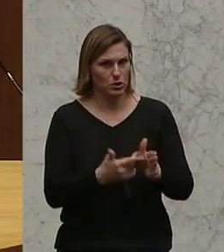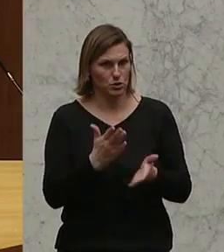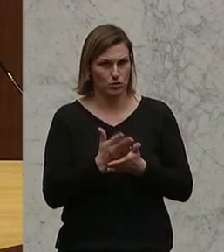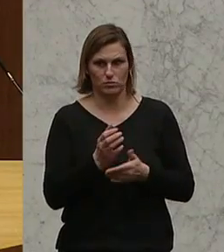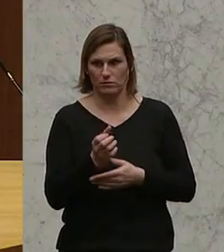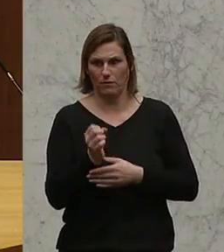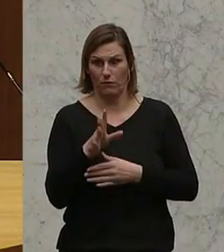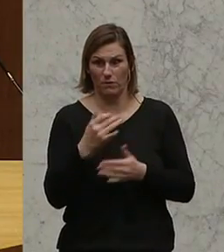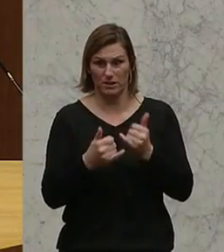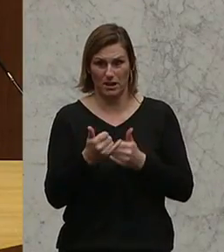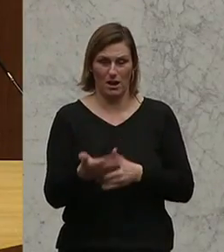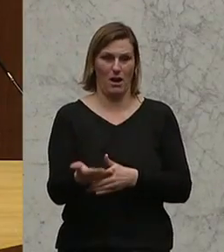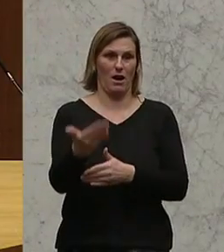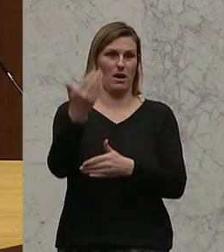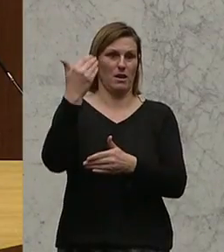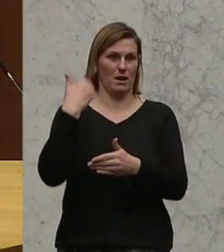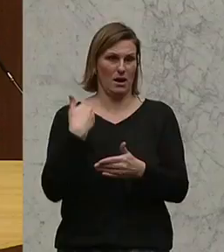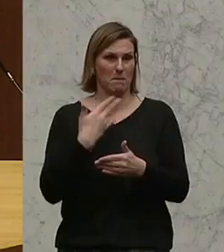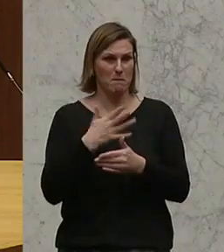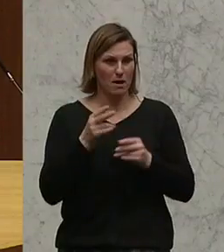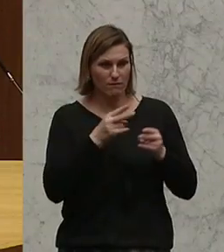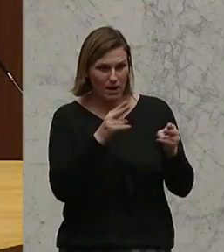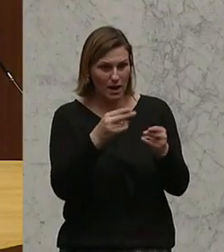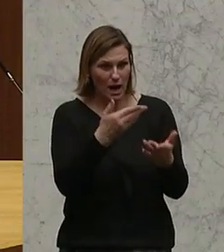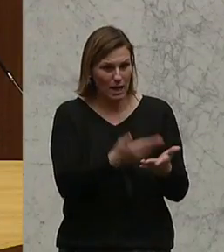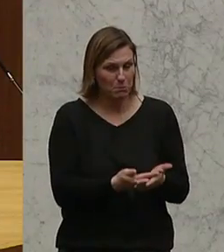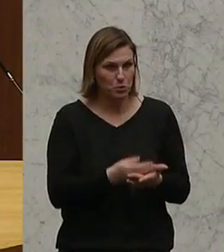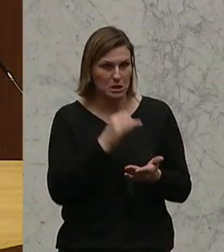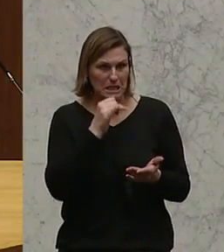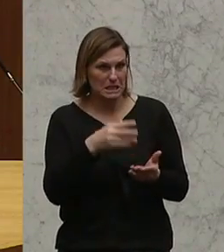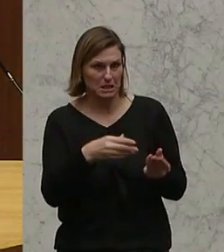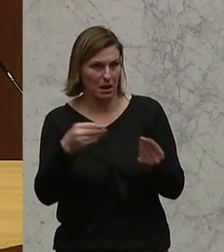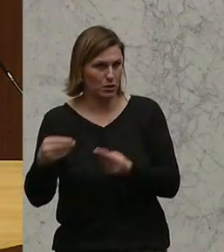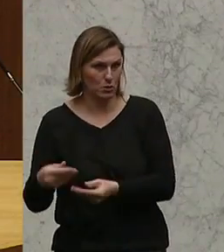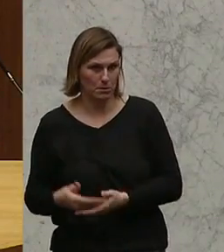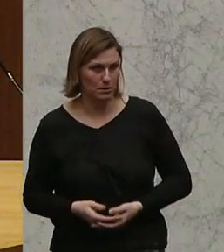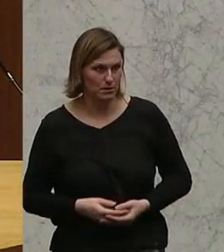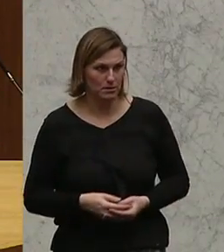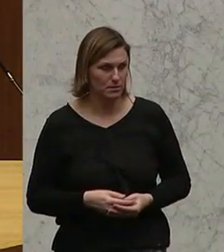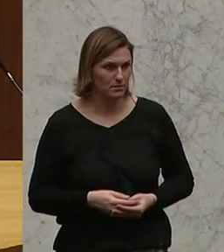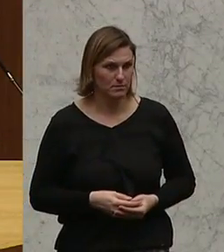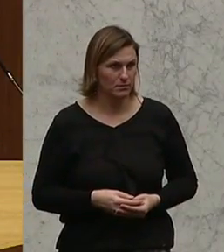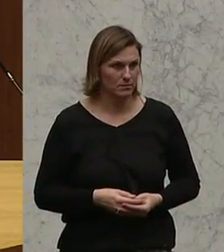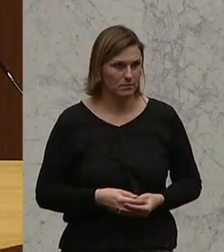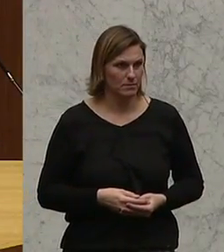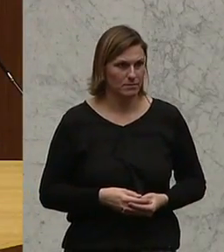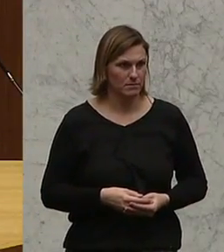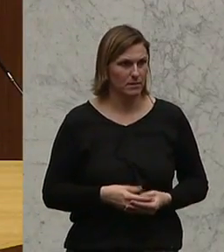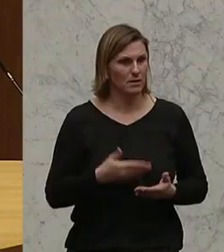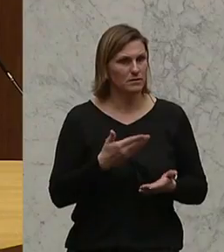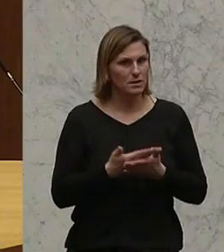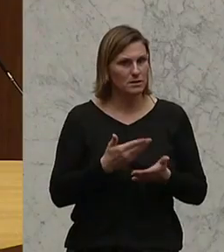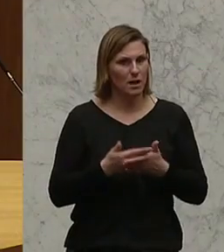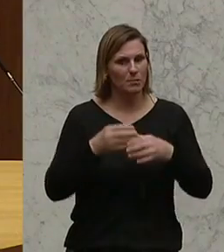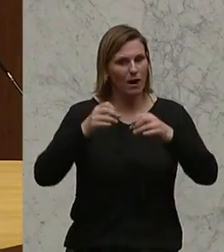15 Jahren. Mehr Strecken anbieten können, als überhaupt angenommen werden kann. Daher glaube ich, sollten wir weggehen von